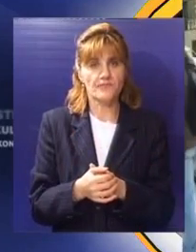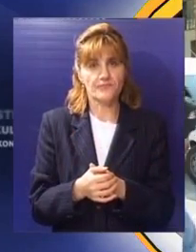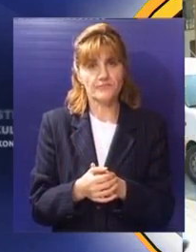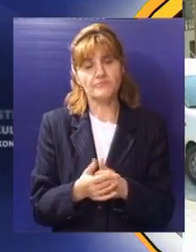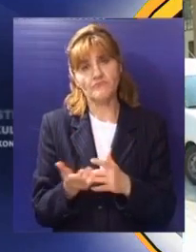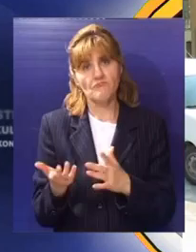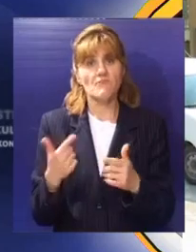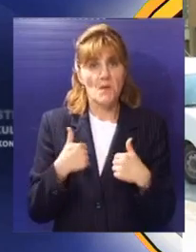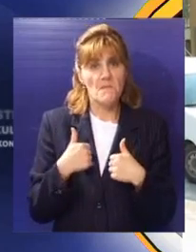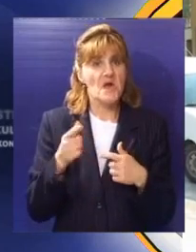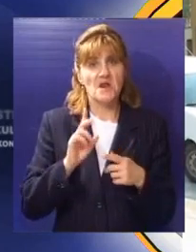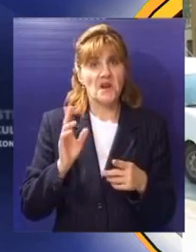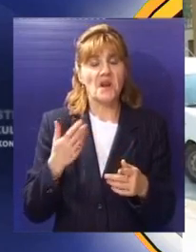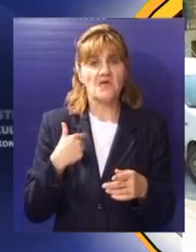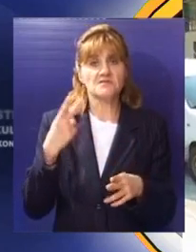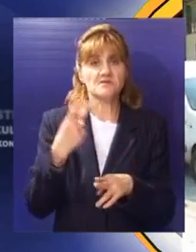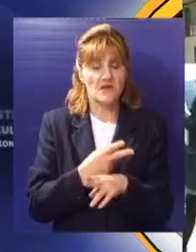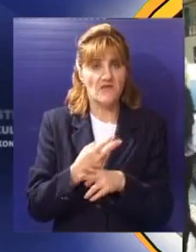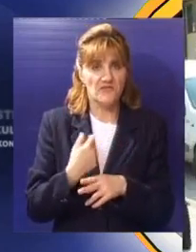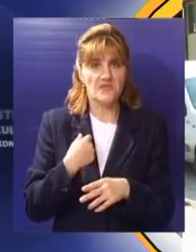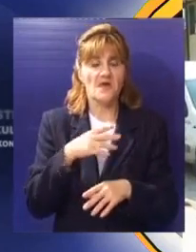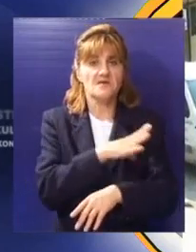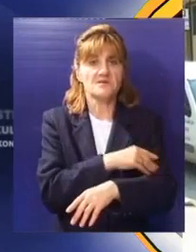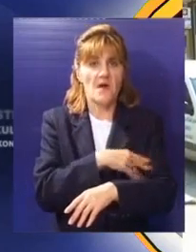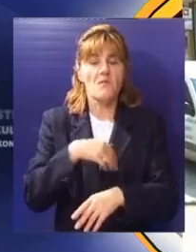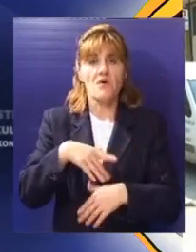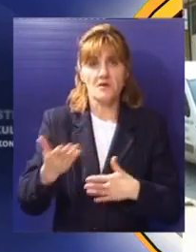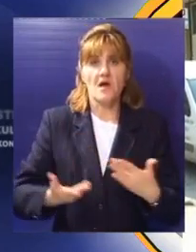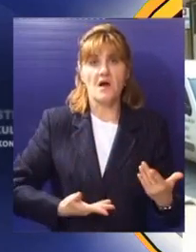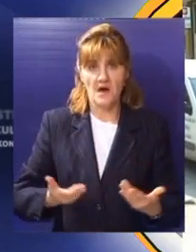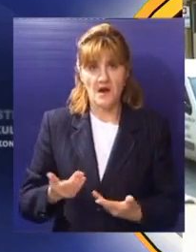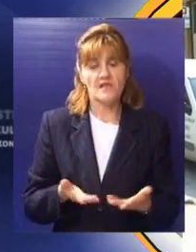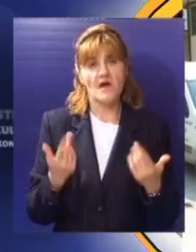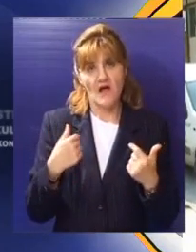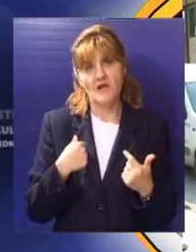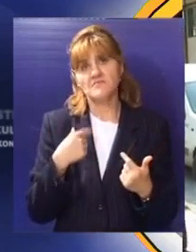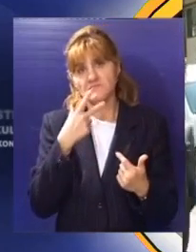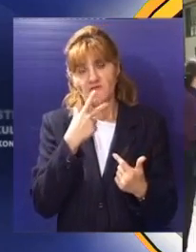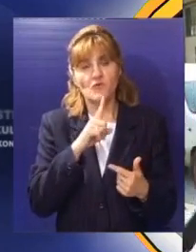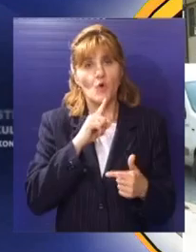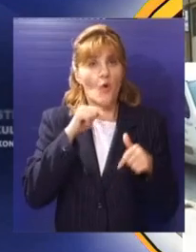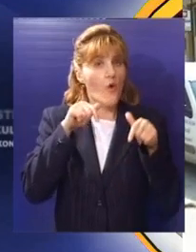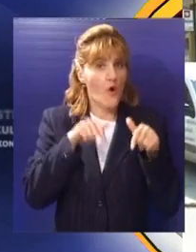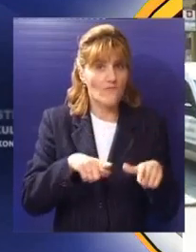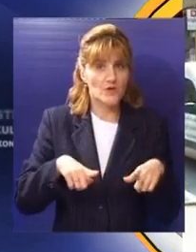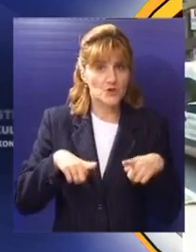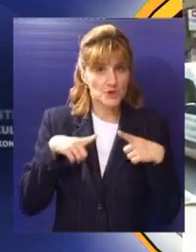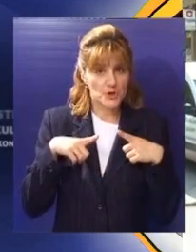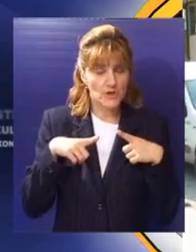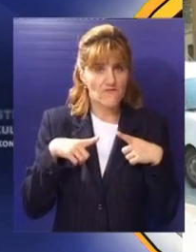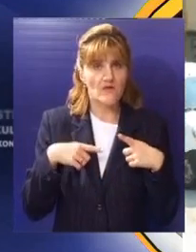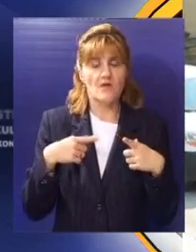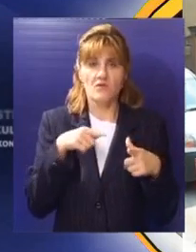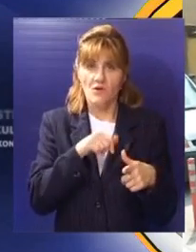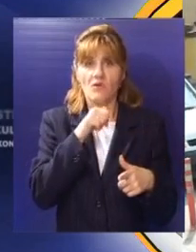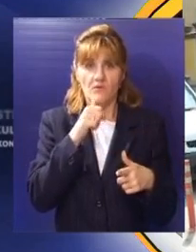Pa ne smeta jer ja redko dolazim u grad, ali mislim ko ovde živi to njima je